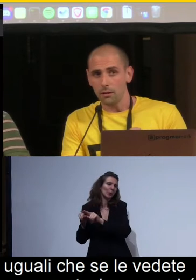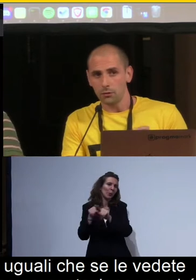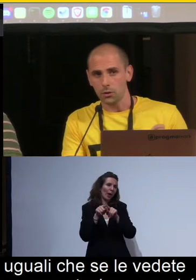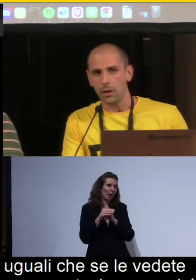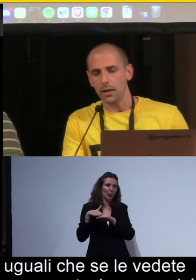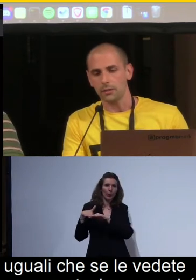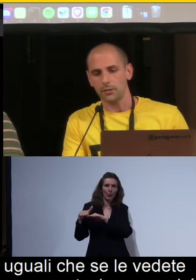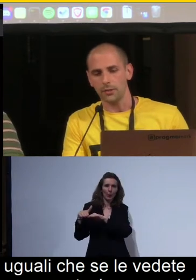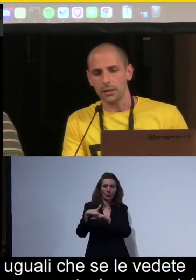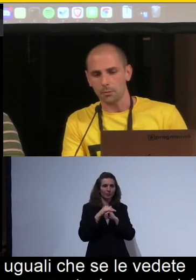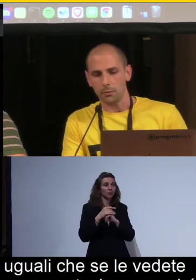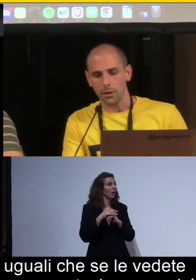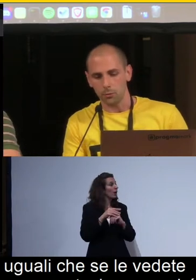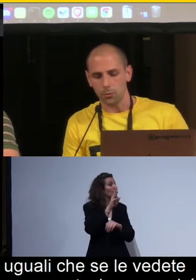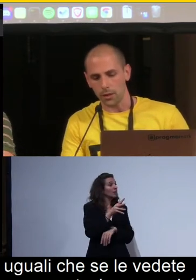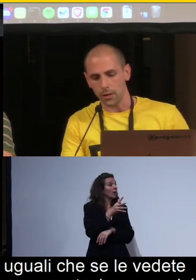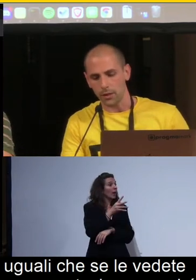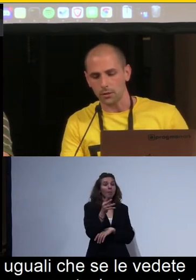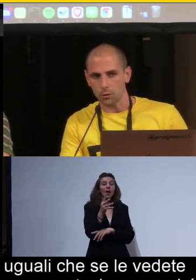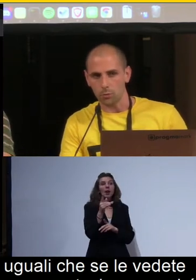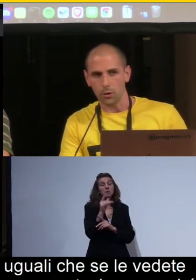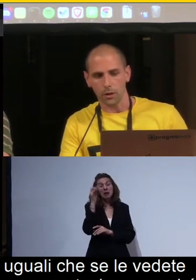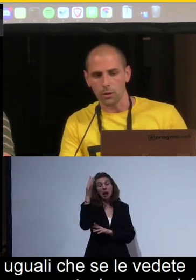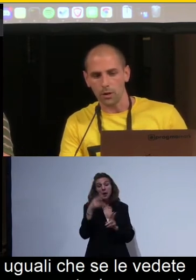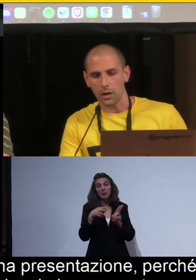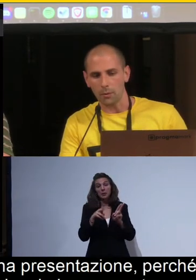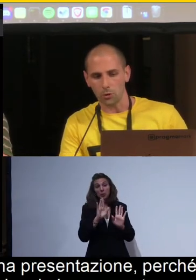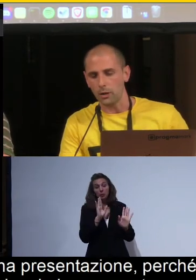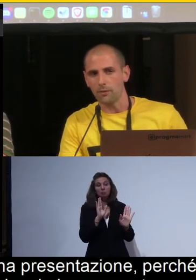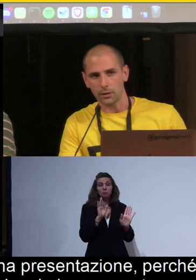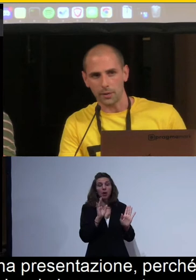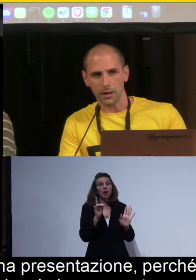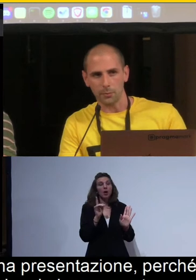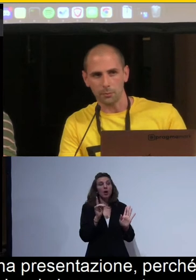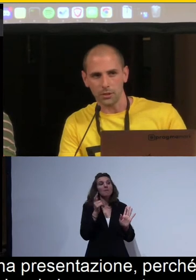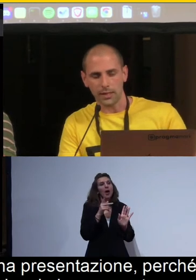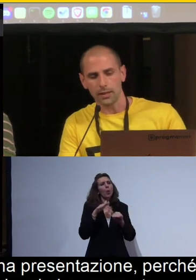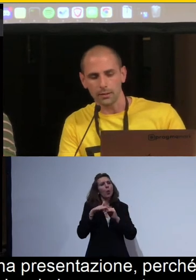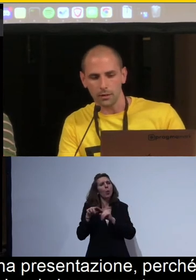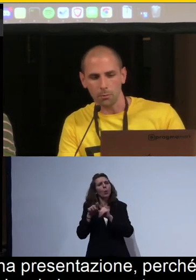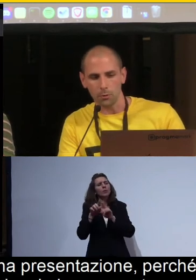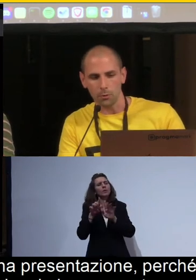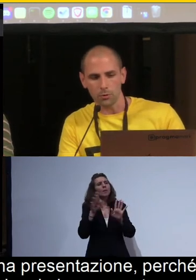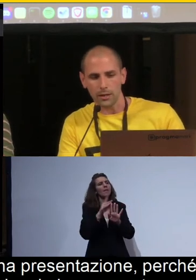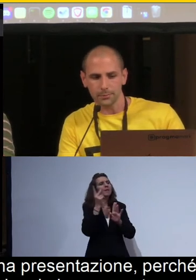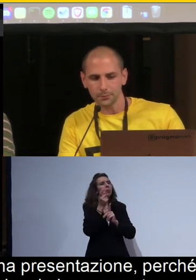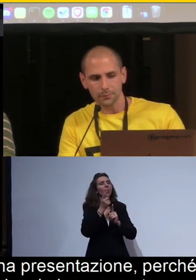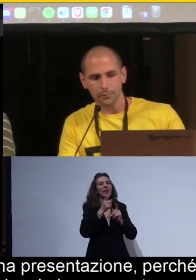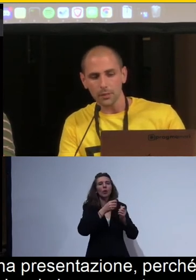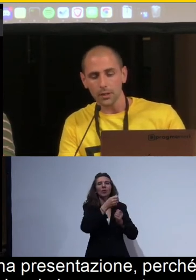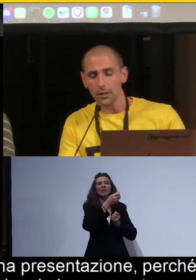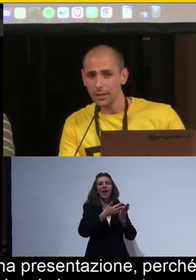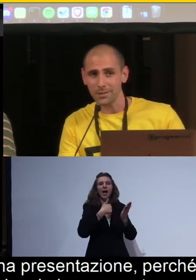tabella, forse quella si vede leggermente meno pur essendo comunque un elemento comune ma a volte per la reportistica dei dati è molto usata